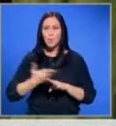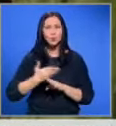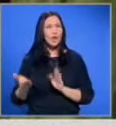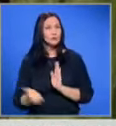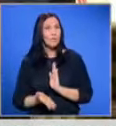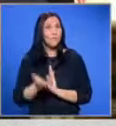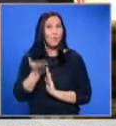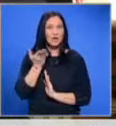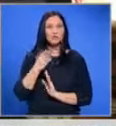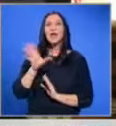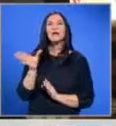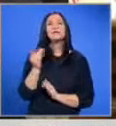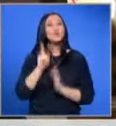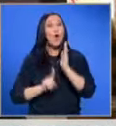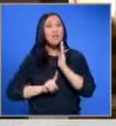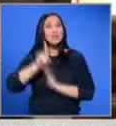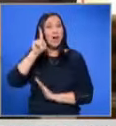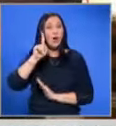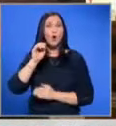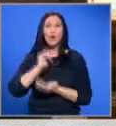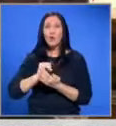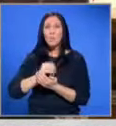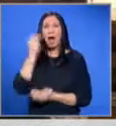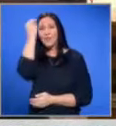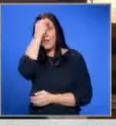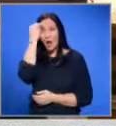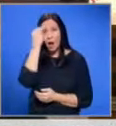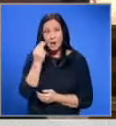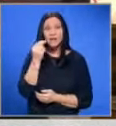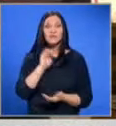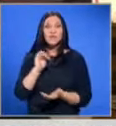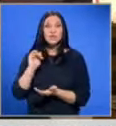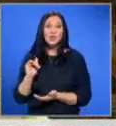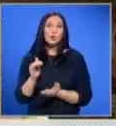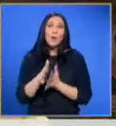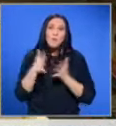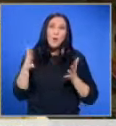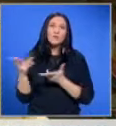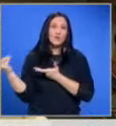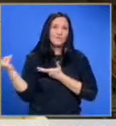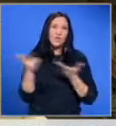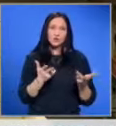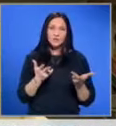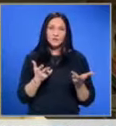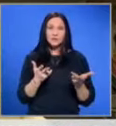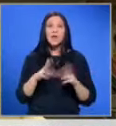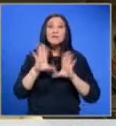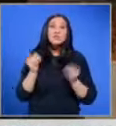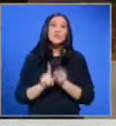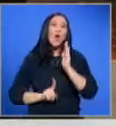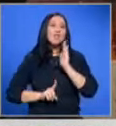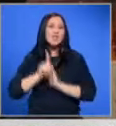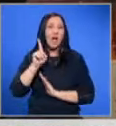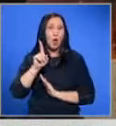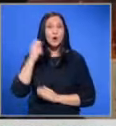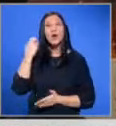се покачват. Всичко е нагоре. Домати, краставец, стоката, повечето е в нос и всичко е нагоре.